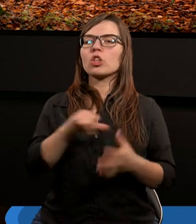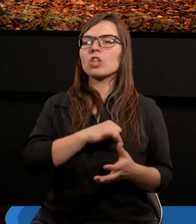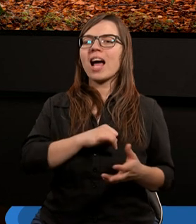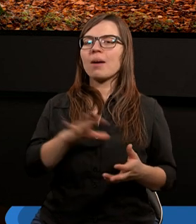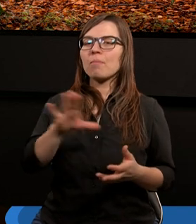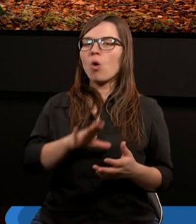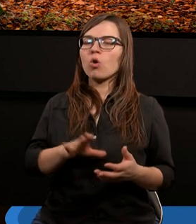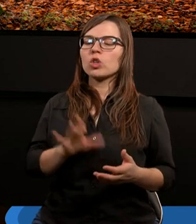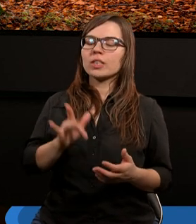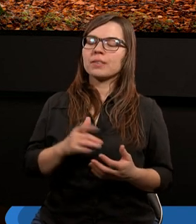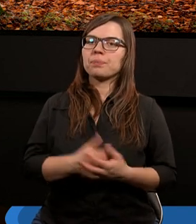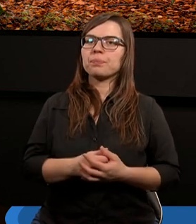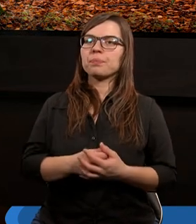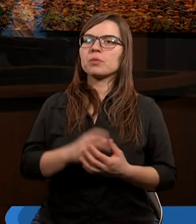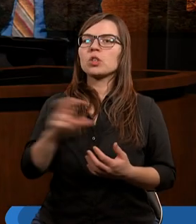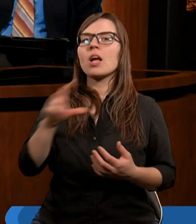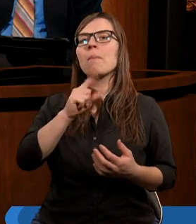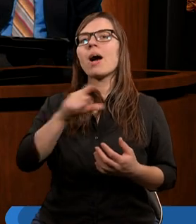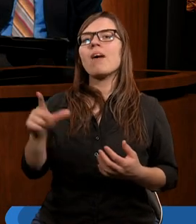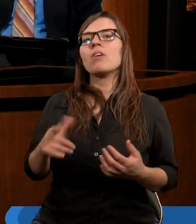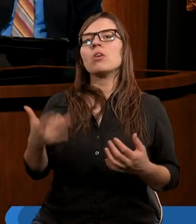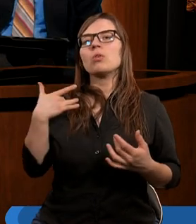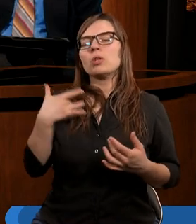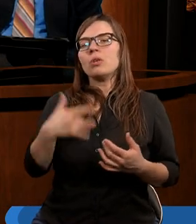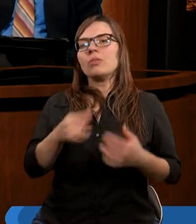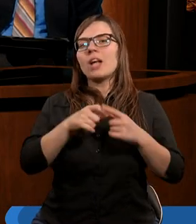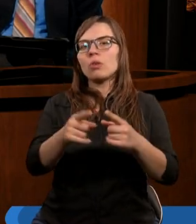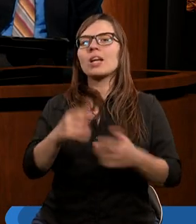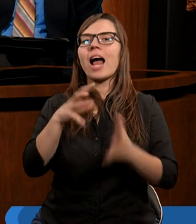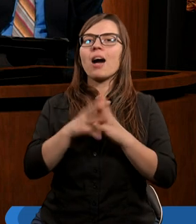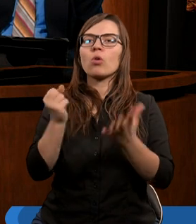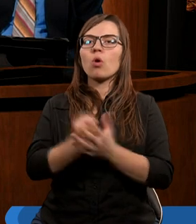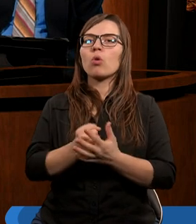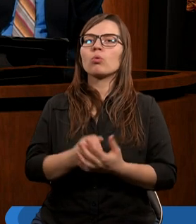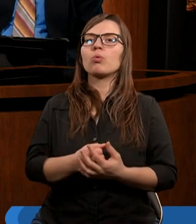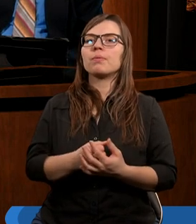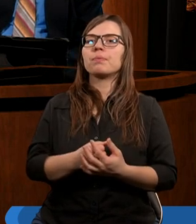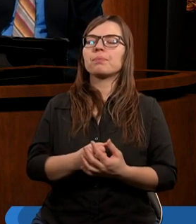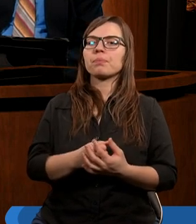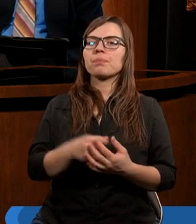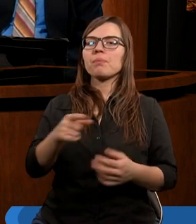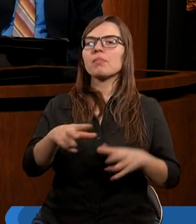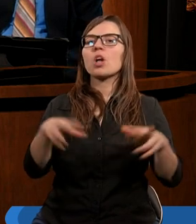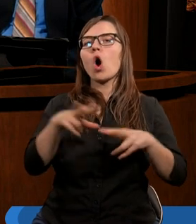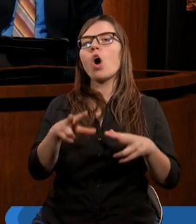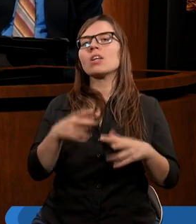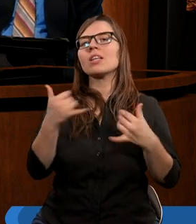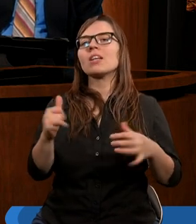ożył. Czy Paweł żył kiedyś bez zakonu? Trudno sobie wyobrazić, skoro pochodził z rodziny